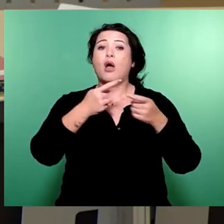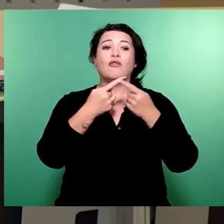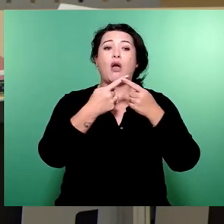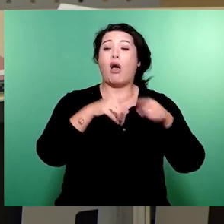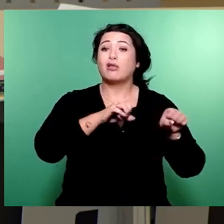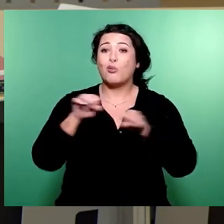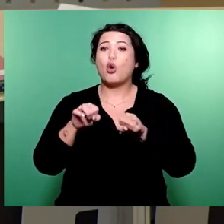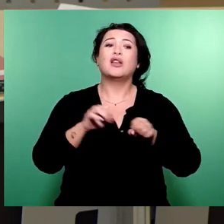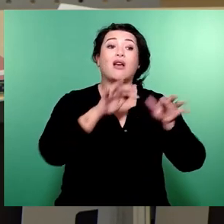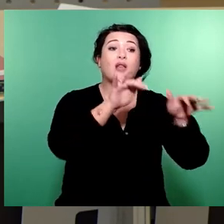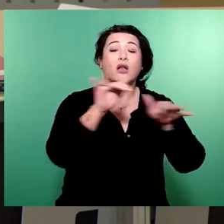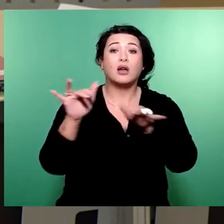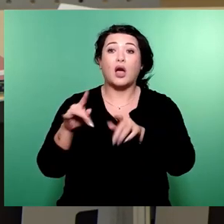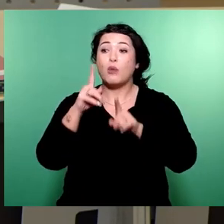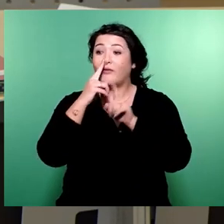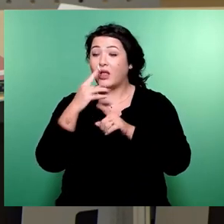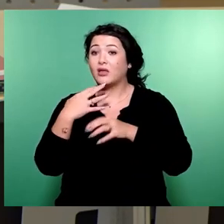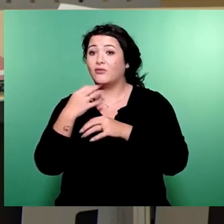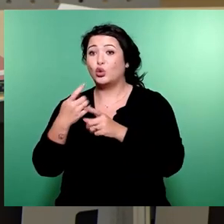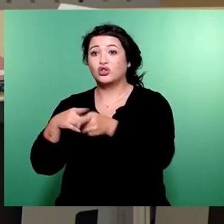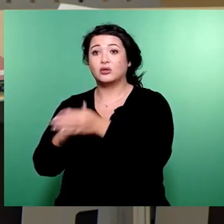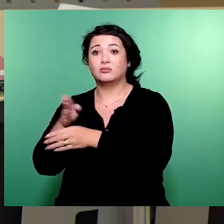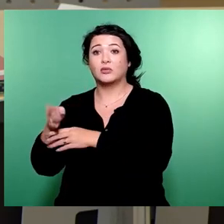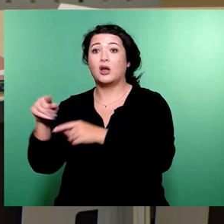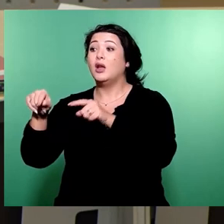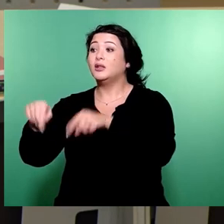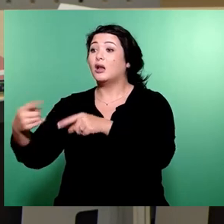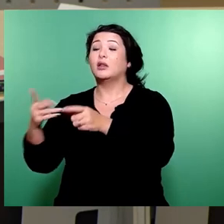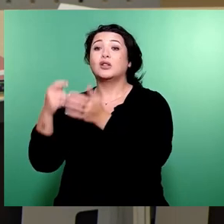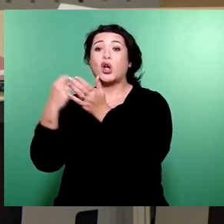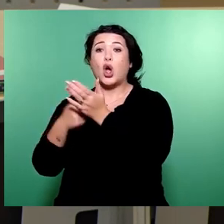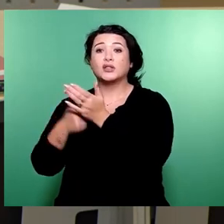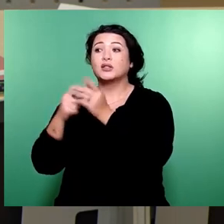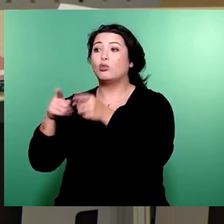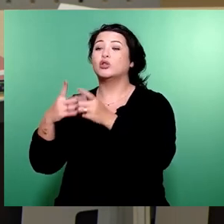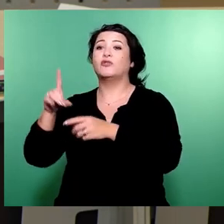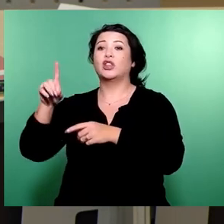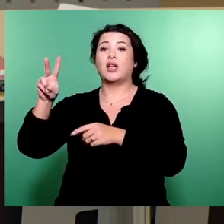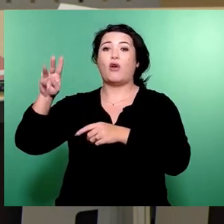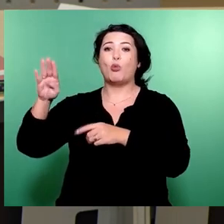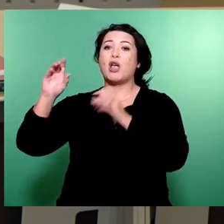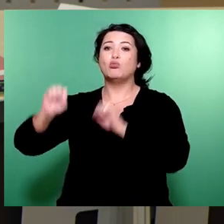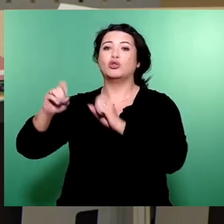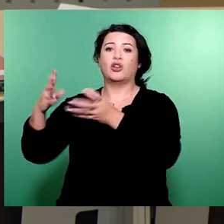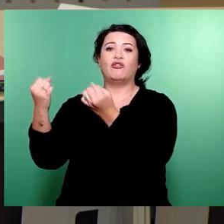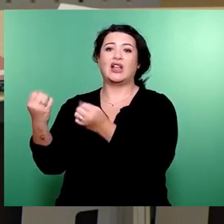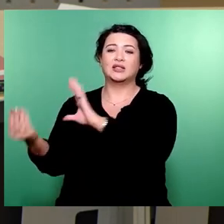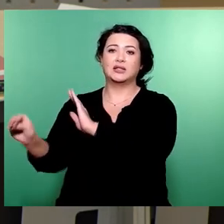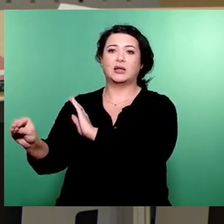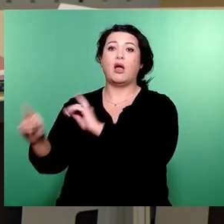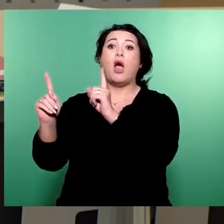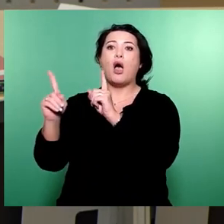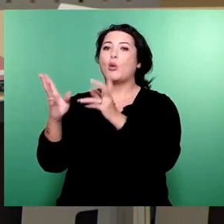faire Pieschen will, muss die exorbitanten Kosten im öffentlichen Dienstleistungsauftrag der DVB verankern. Aber davor schreckt man aus guten Gründen zurück.